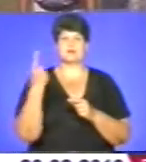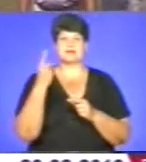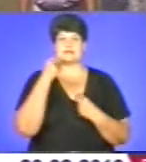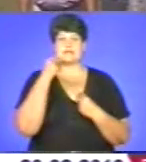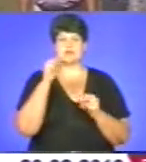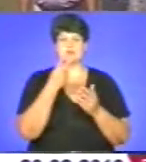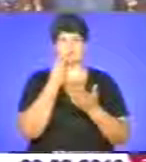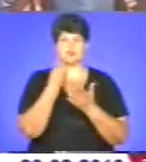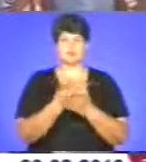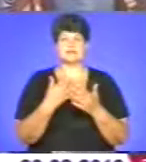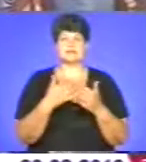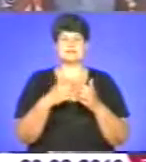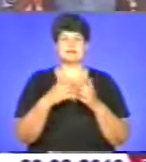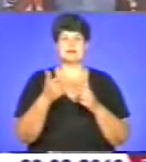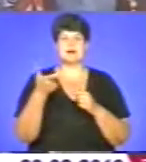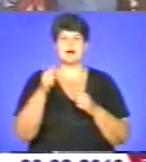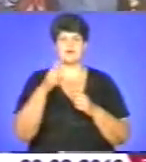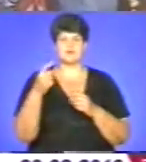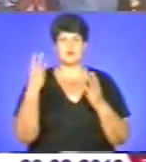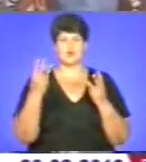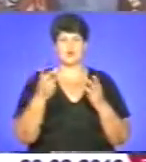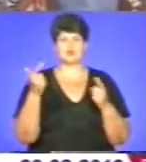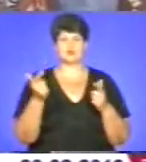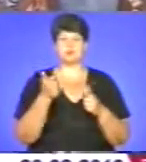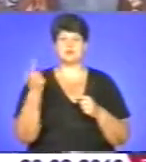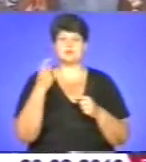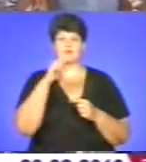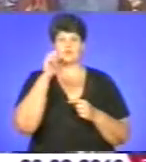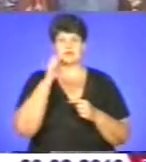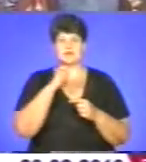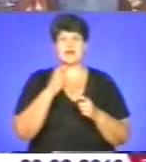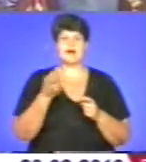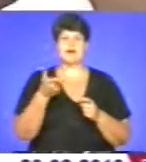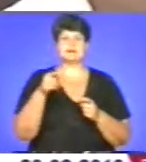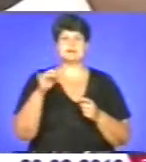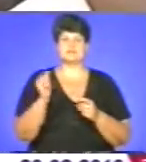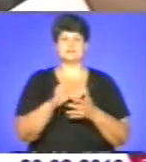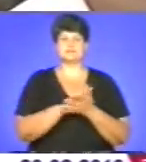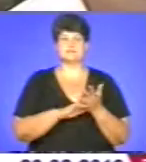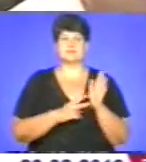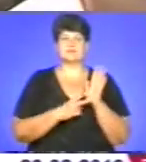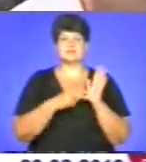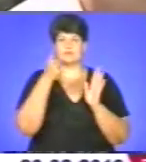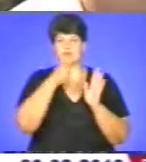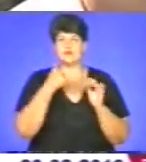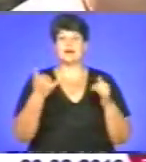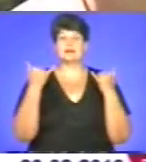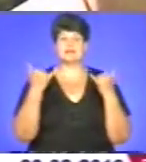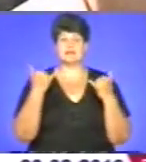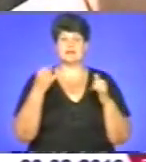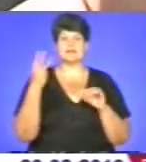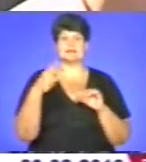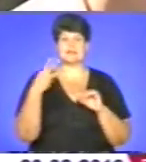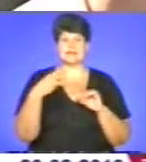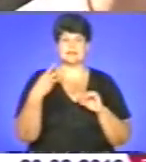показників серед газових господарств України. Газифікація Огринова тривала 7 років. І лише відтепер 30